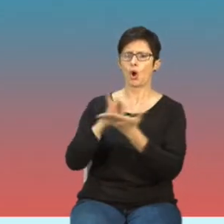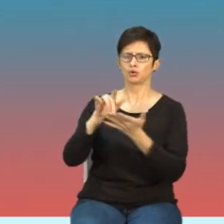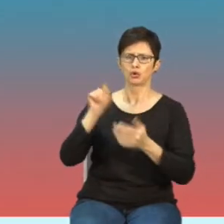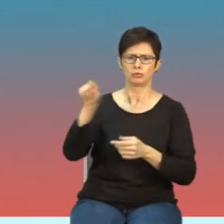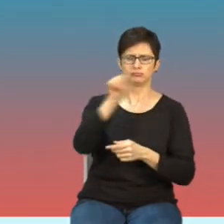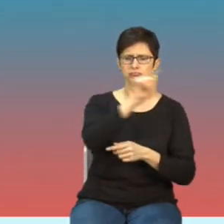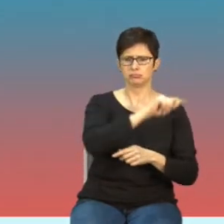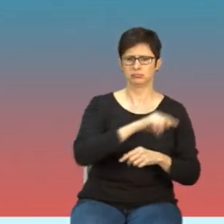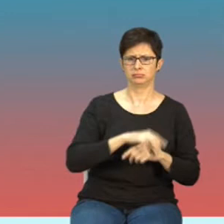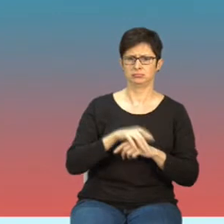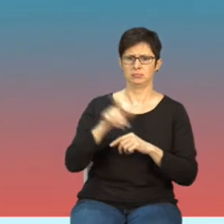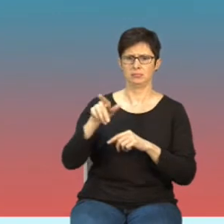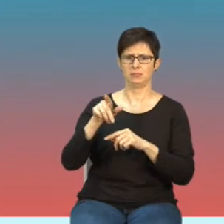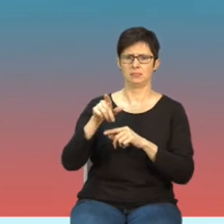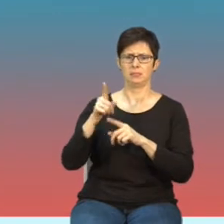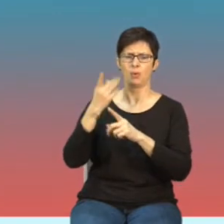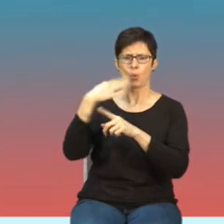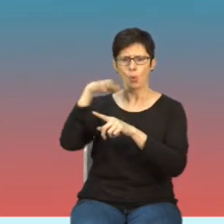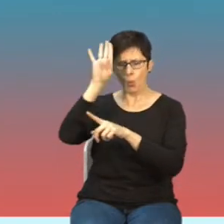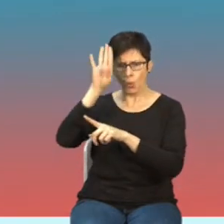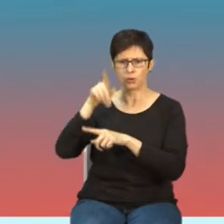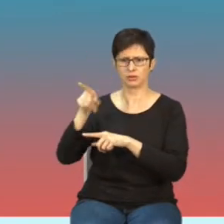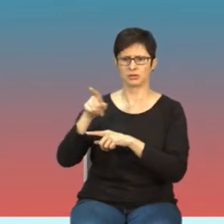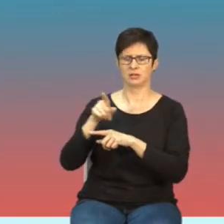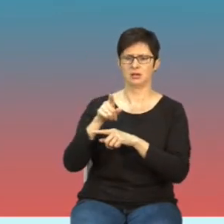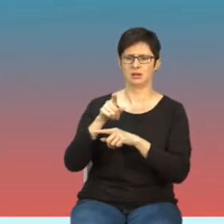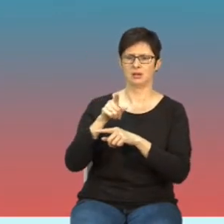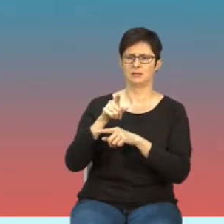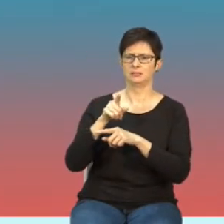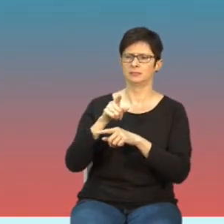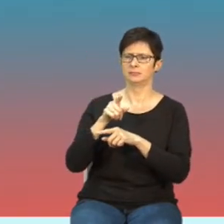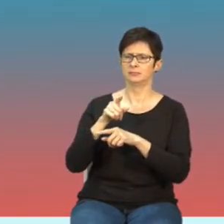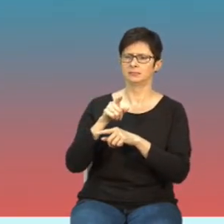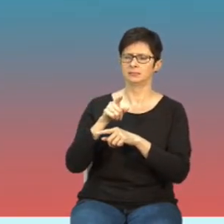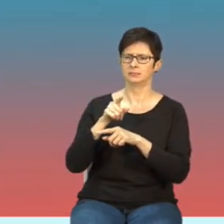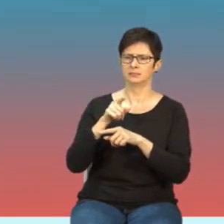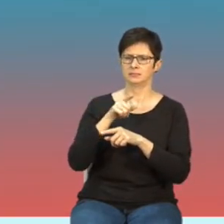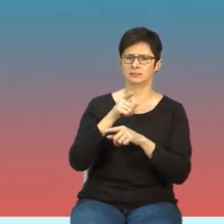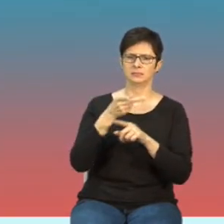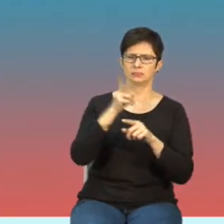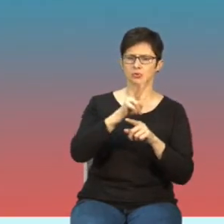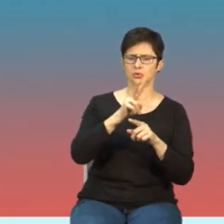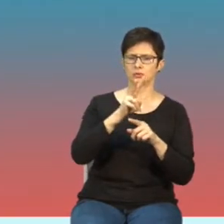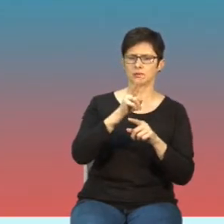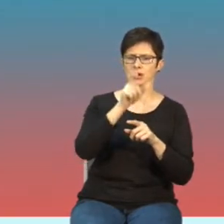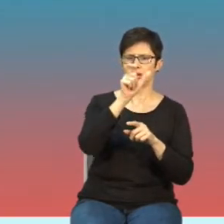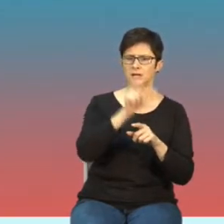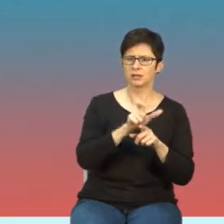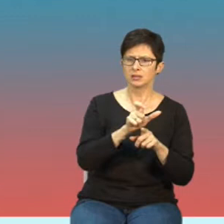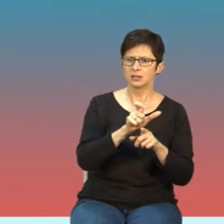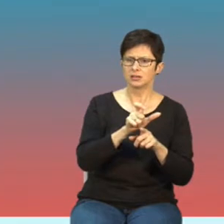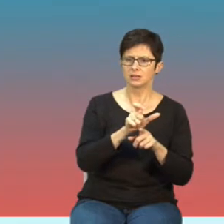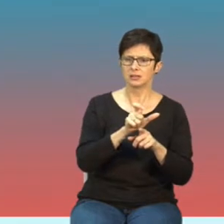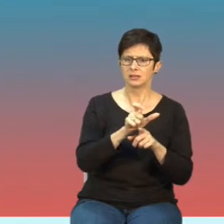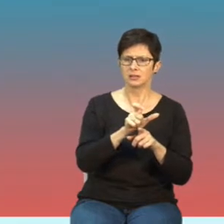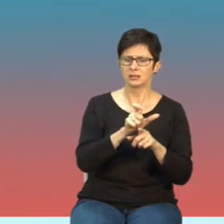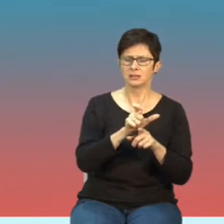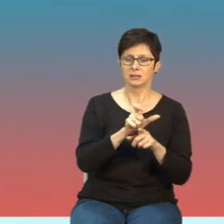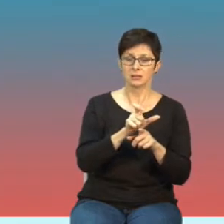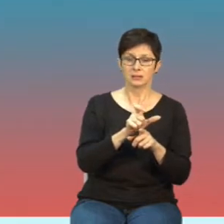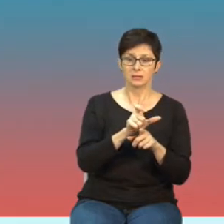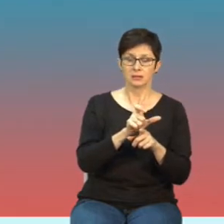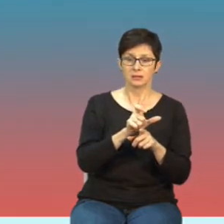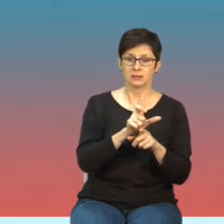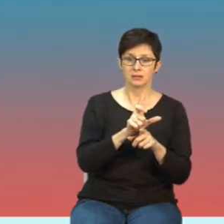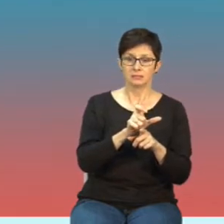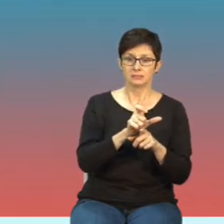Mikołajczyk-Łódź, Śmigielski, znaczy Instytutu Medycyny i Pracy w Łodzi, Śmigielski, Wojskowi Instytutu Higieny i Epidemiologii,